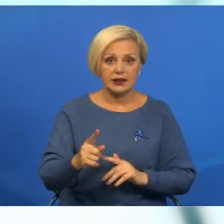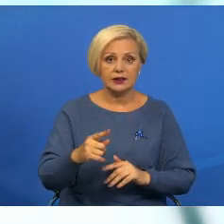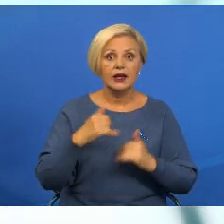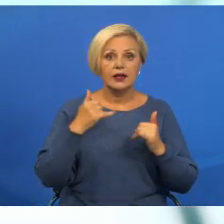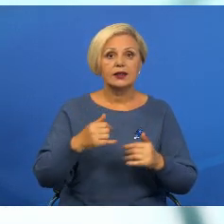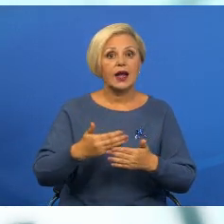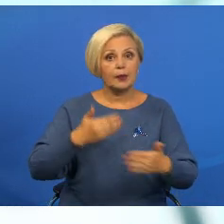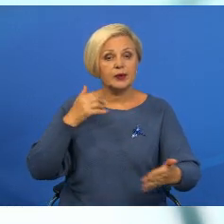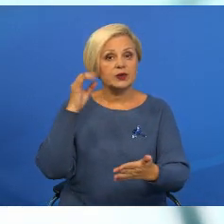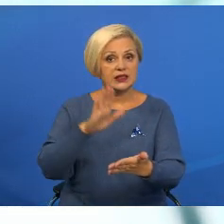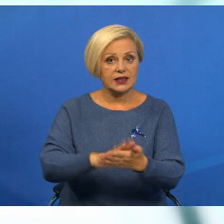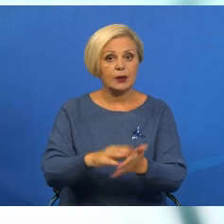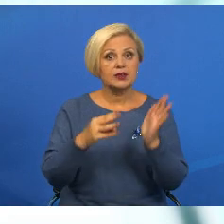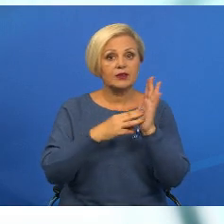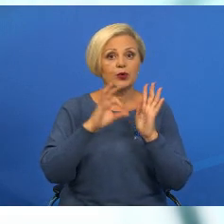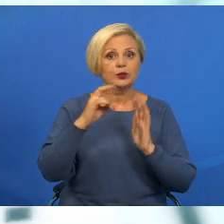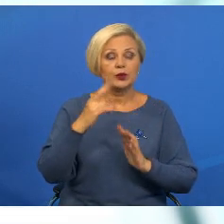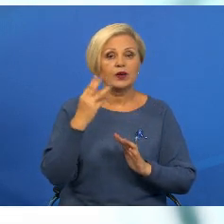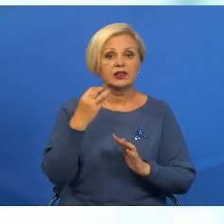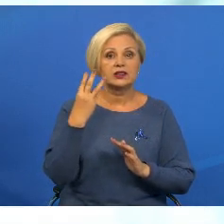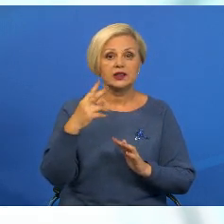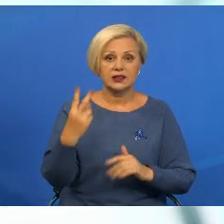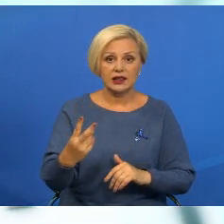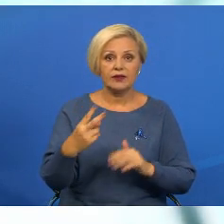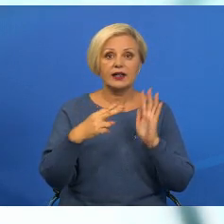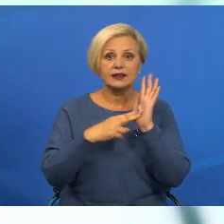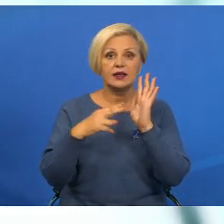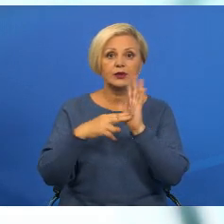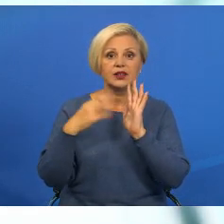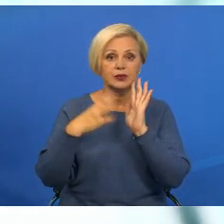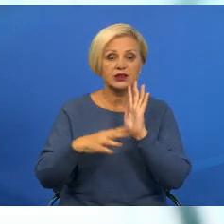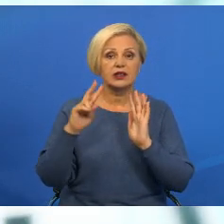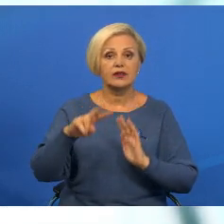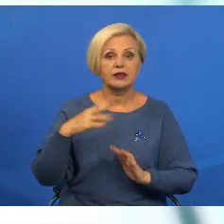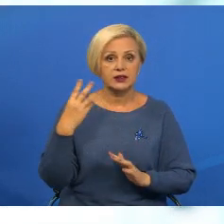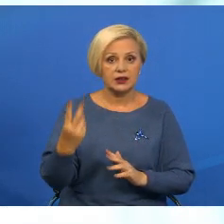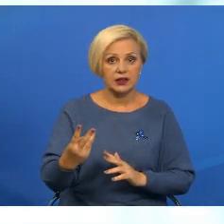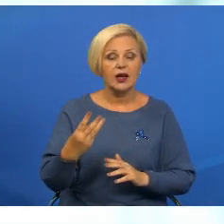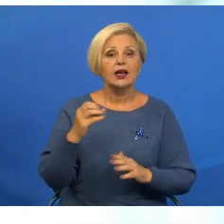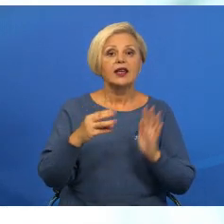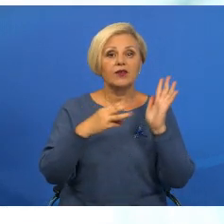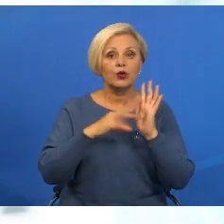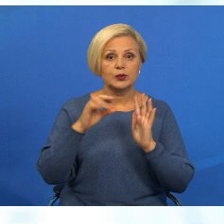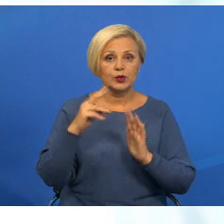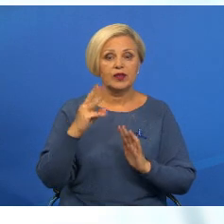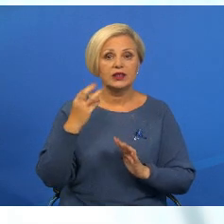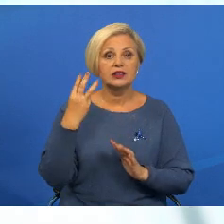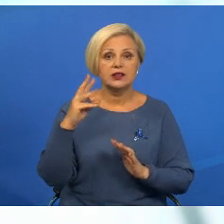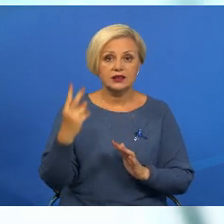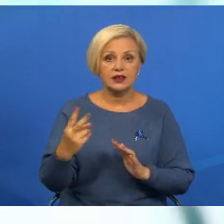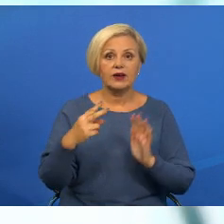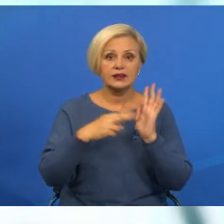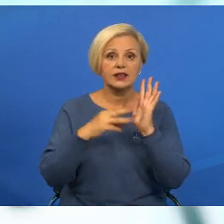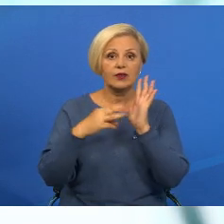Для попереднего записи – 802-332-7-79-23. И 802-332